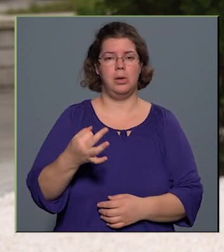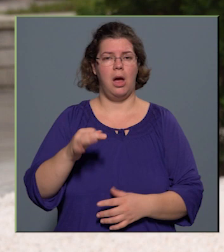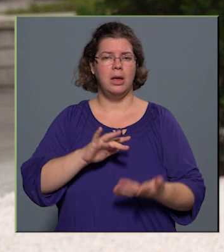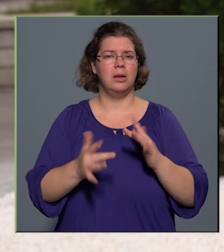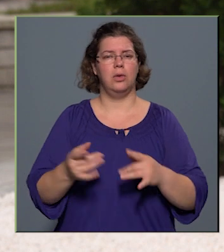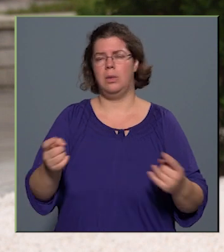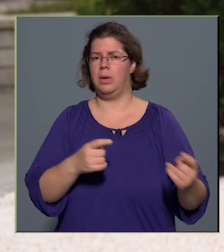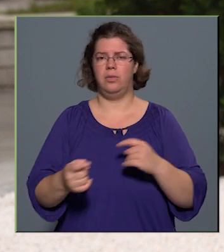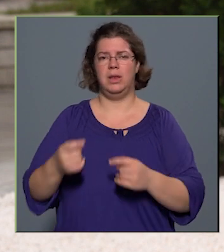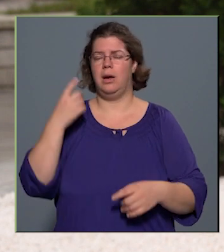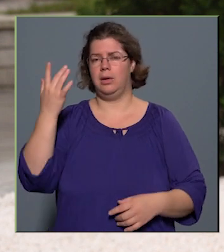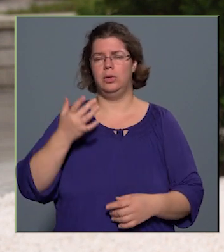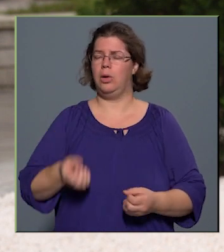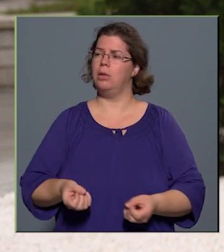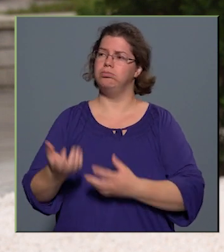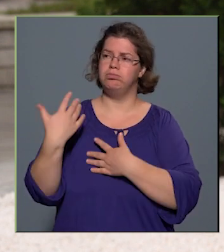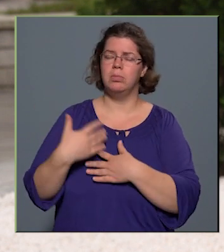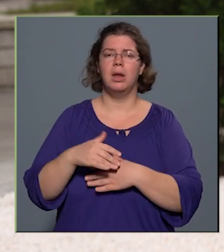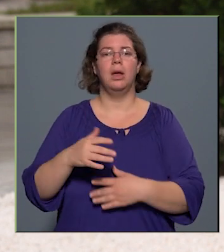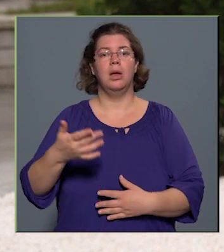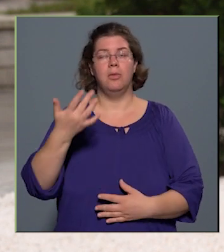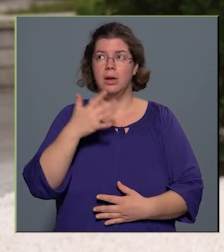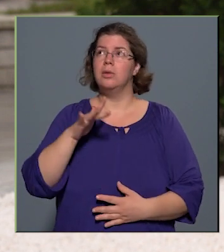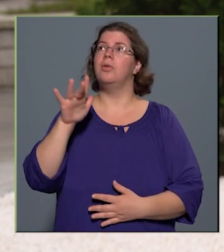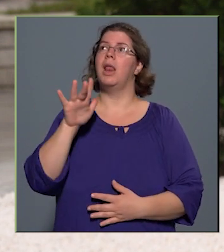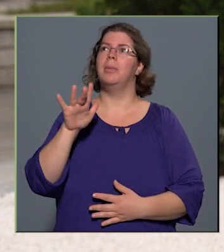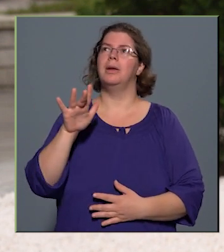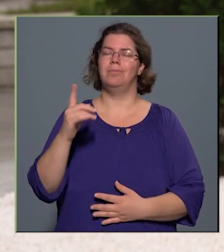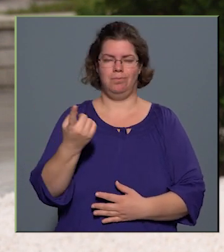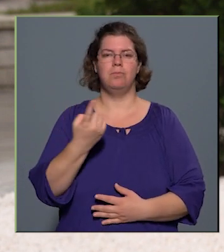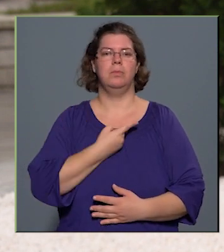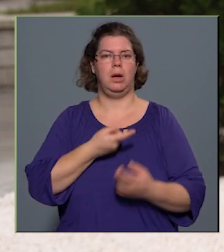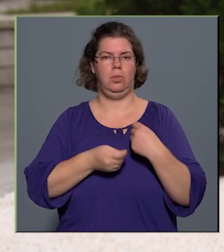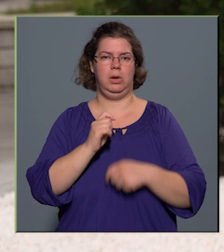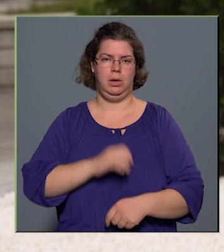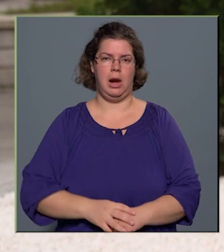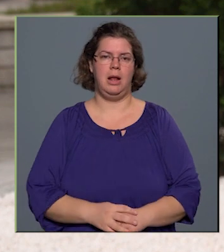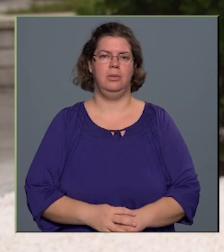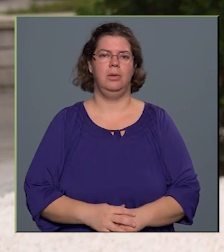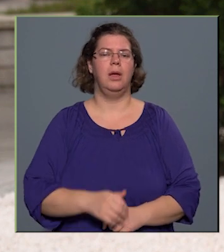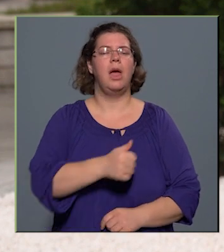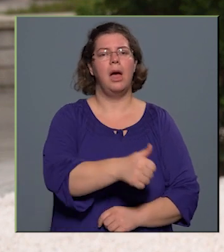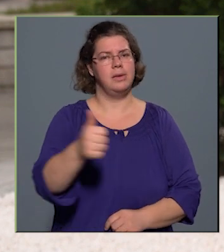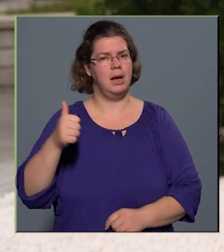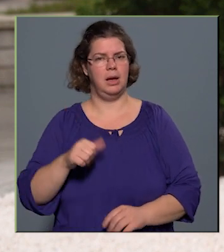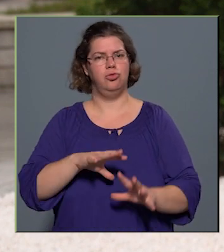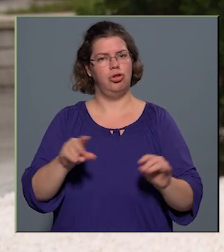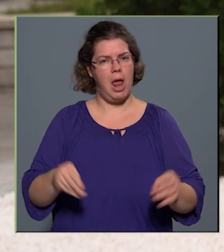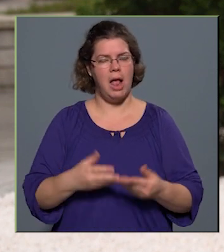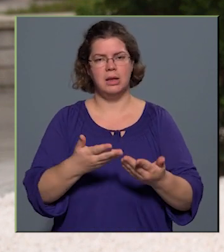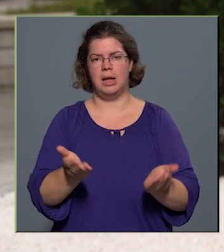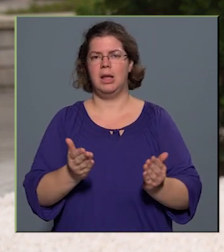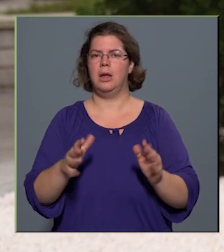a hétköznapi viták gondok sorát, és fejünket felemelve magunkra találunk. Egyénként, családként,